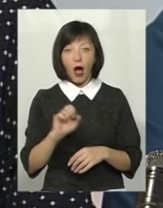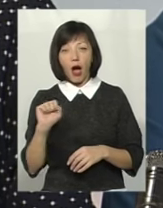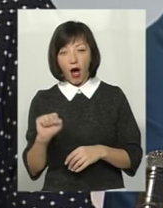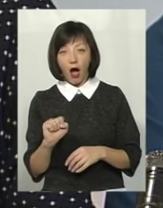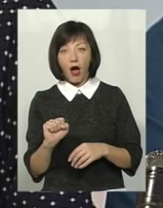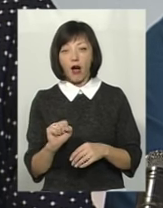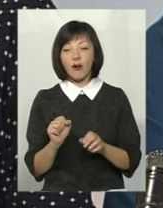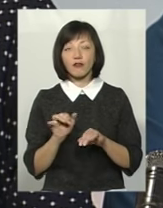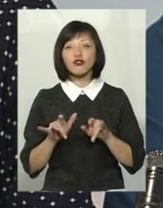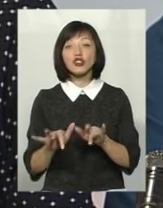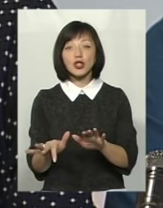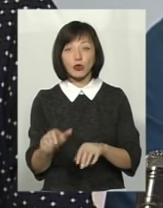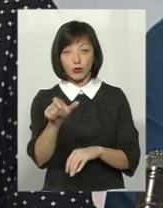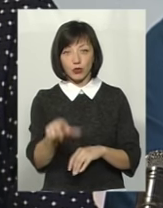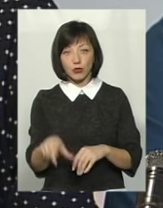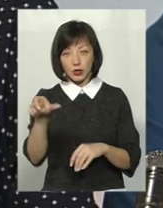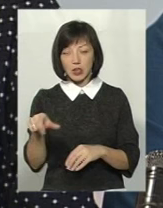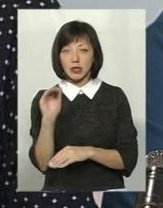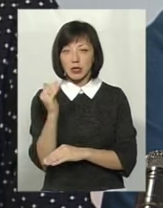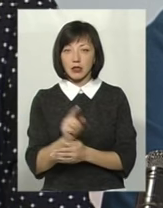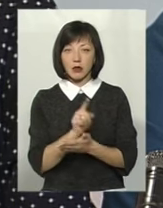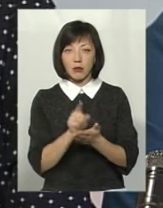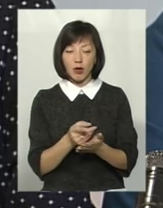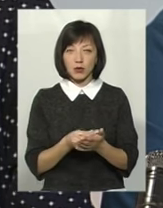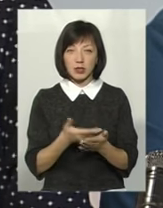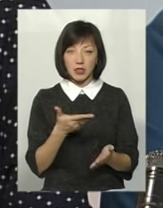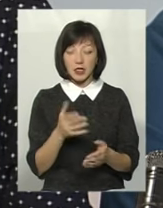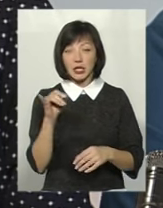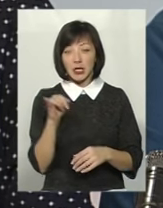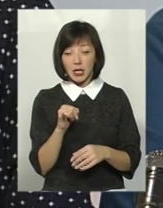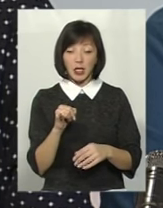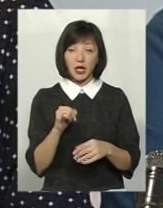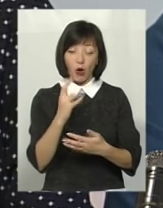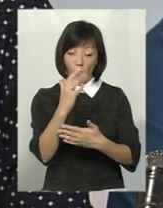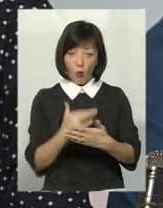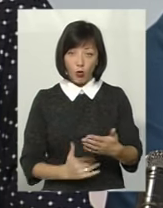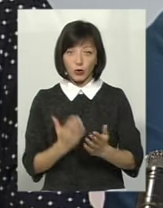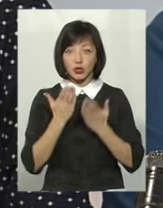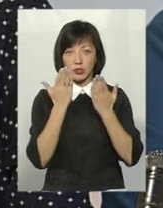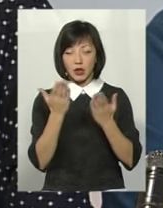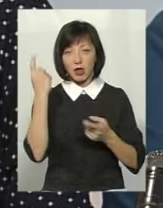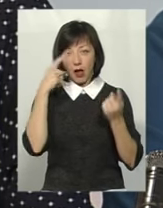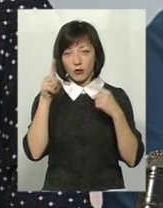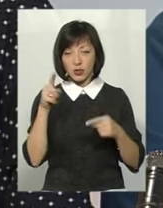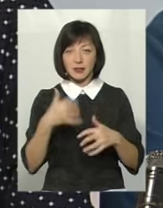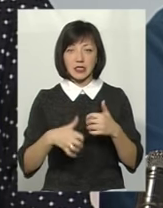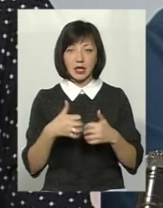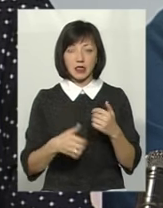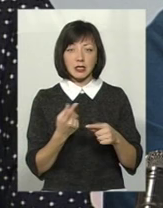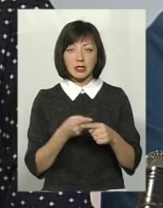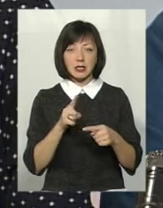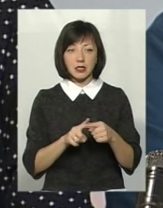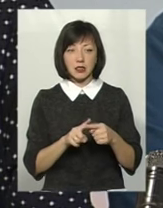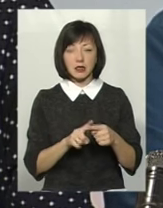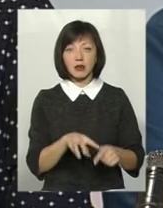вчинок персонажів дитина має оцінити. Ну, і коло читання, якщо назвати авторів, то